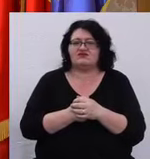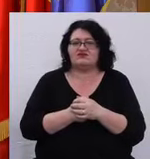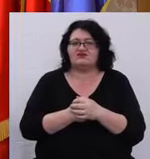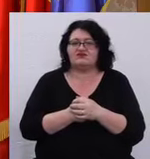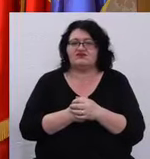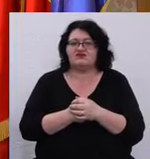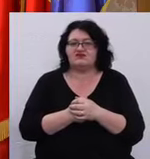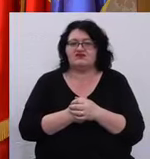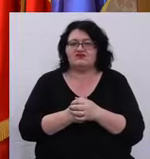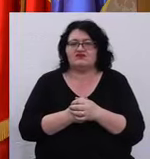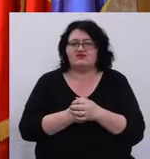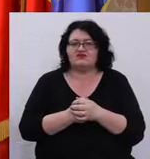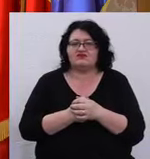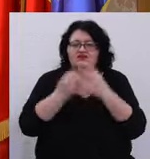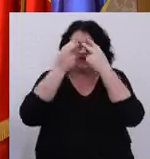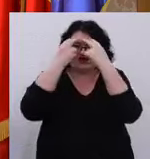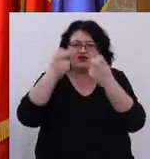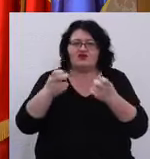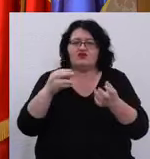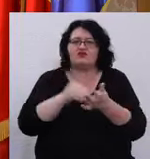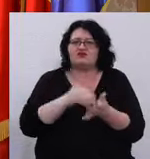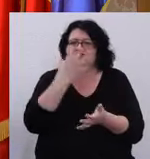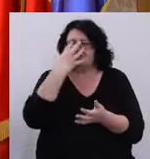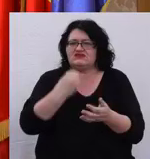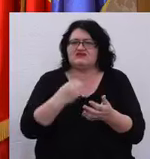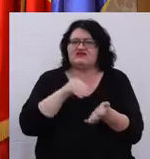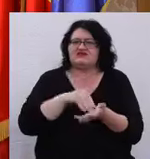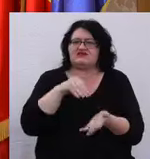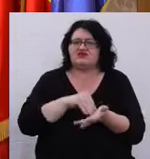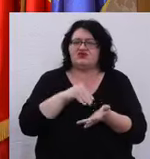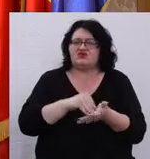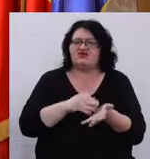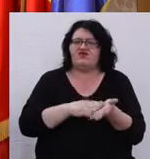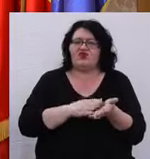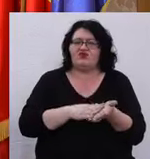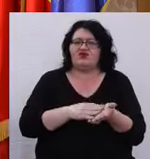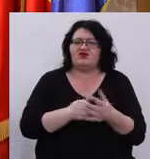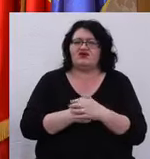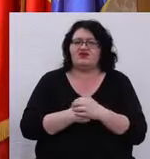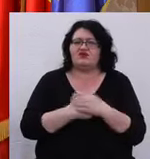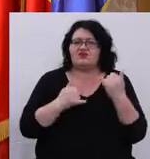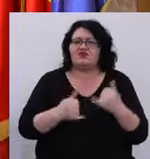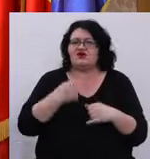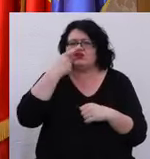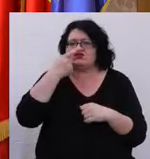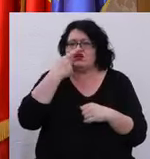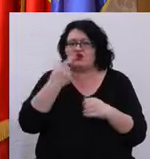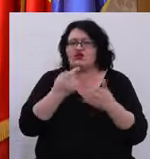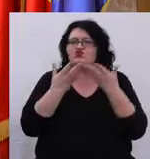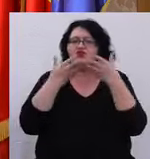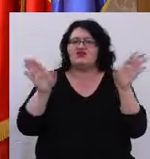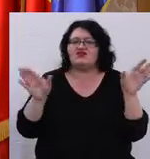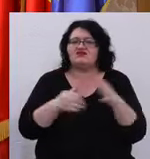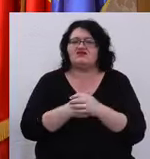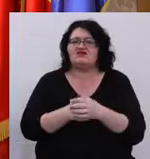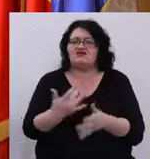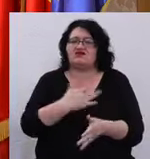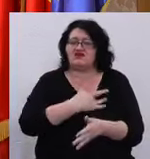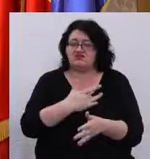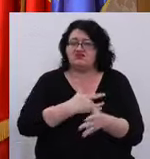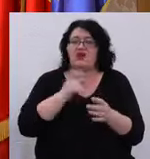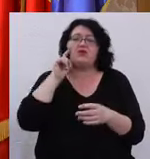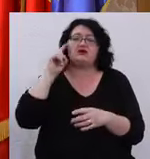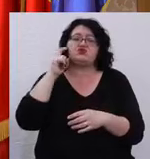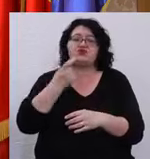Mă recunosc că mă mâhnește faptul că și în acest oraș al deschiderii, al toleranței